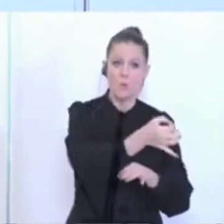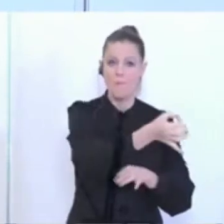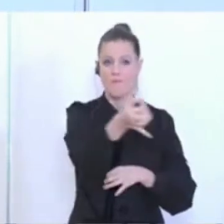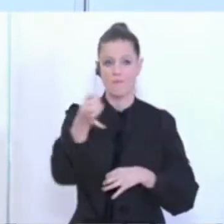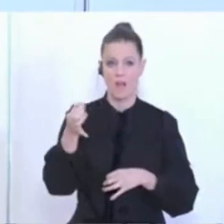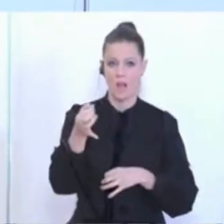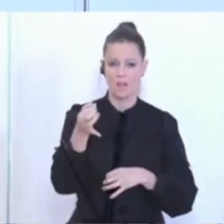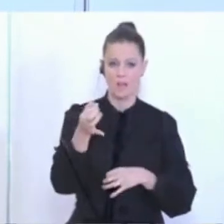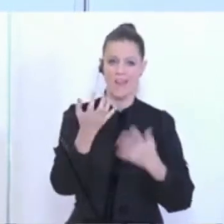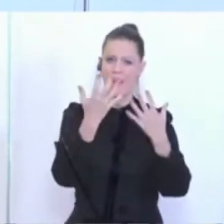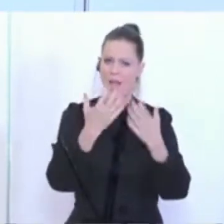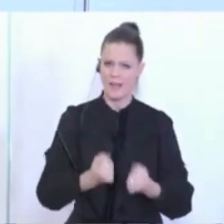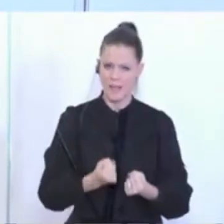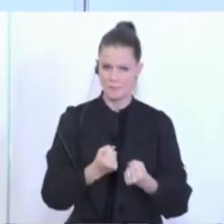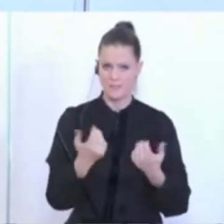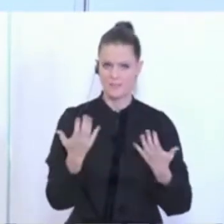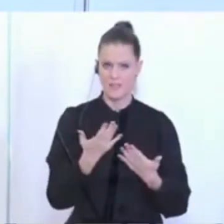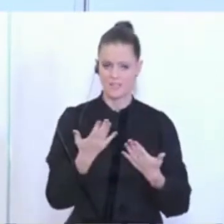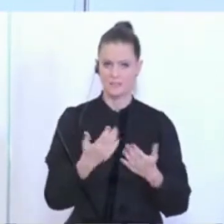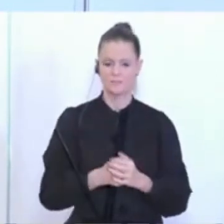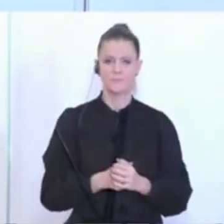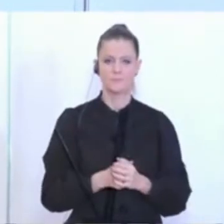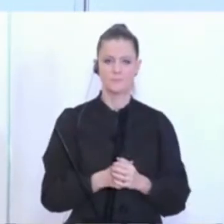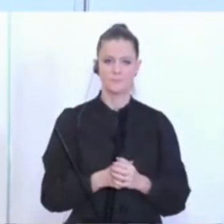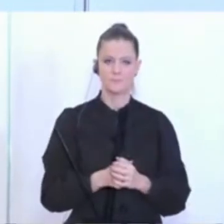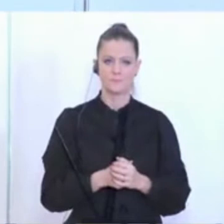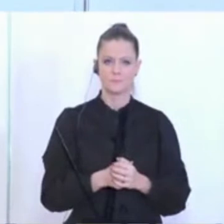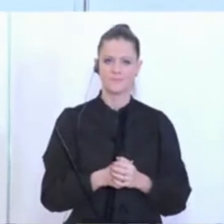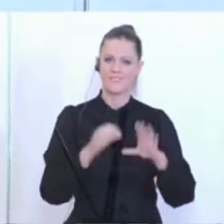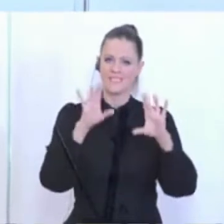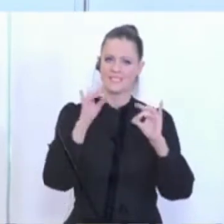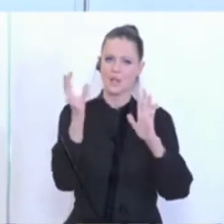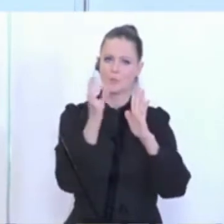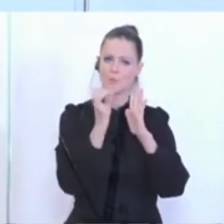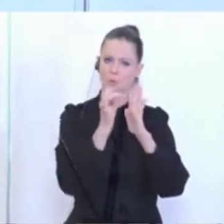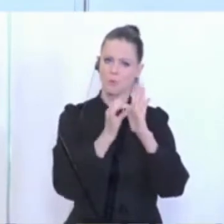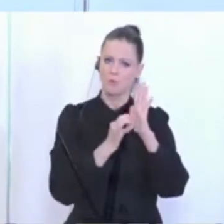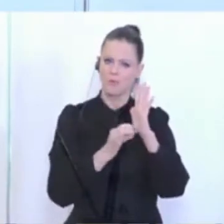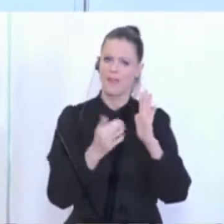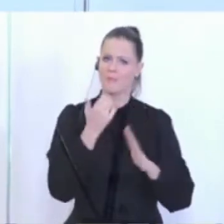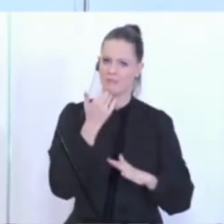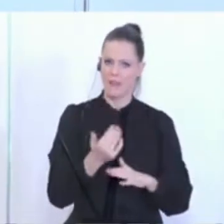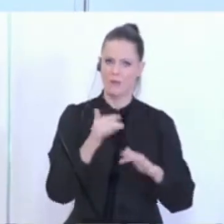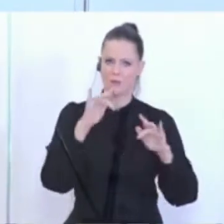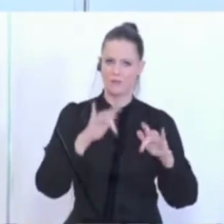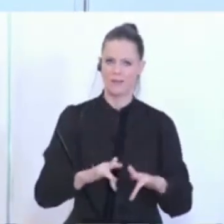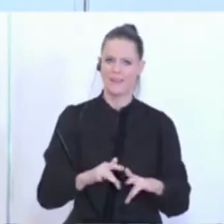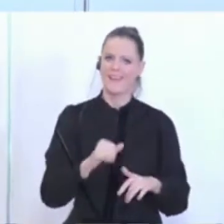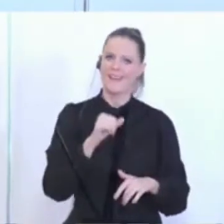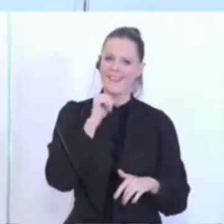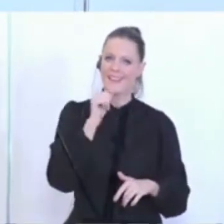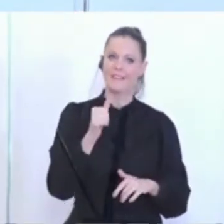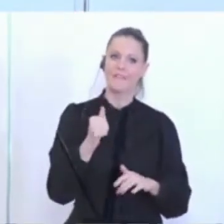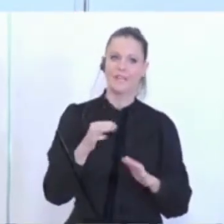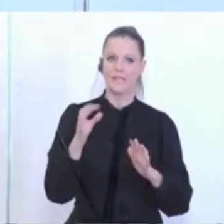Und am Schluss ist so was rausgekommen, ein Fazit von zehn Punkten, die er hier empfehlen würde. Ich würde jetzt gerade noch sagen zehn Gebote,